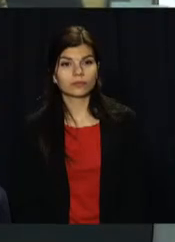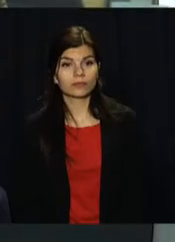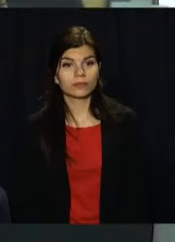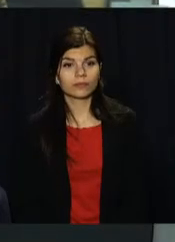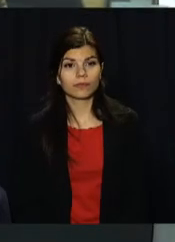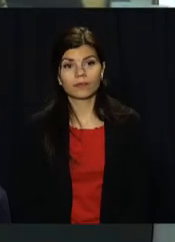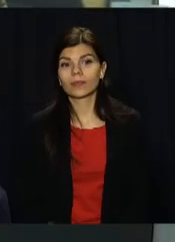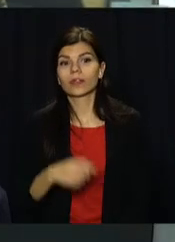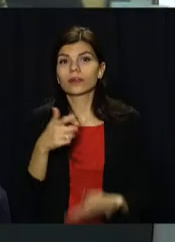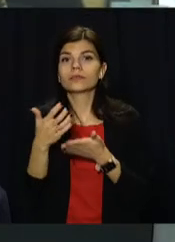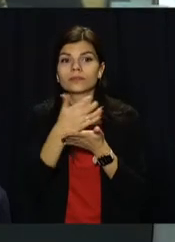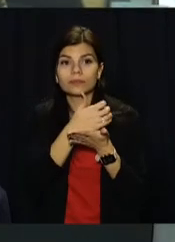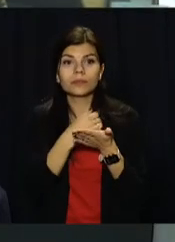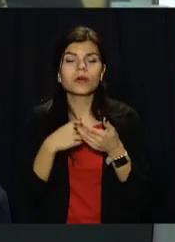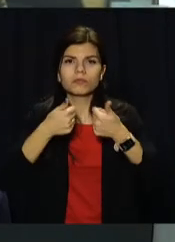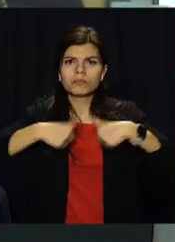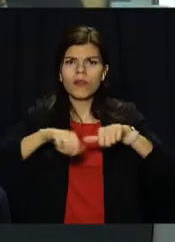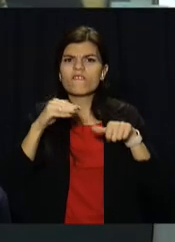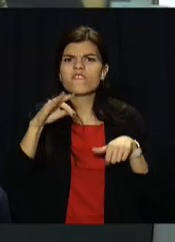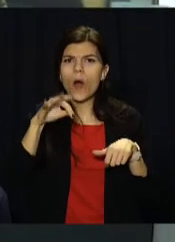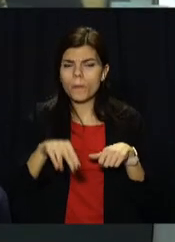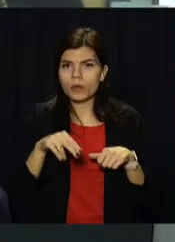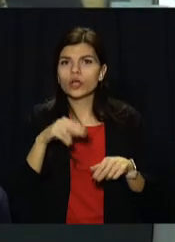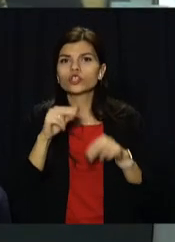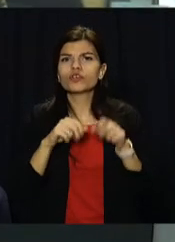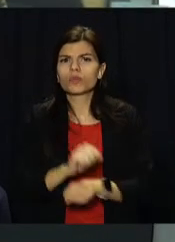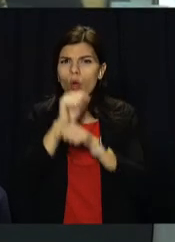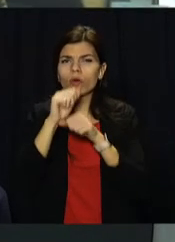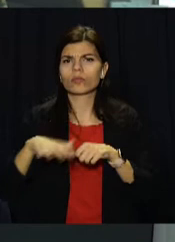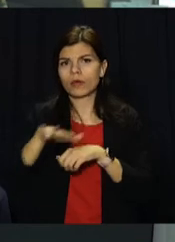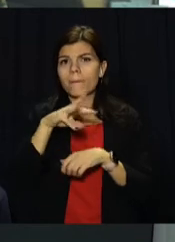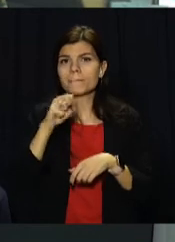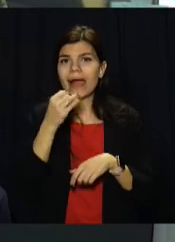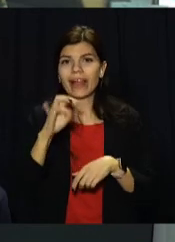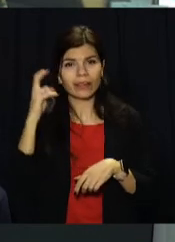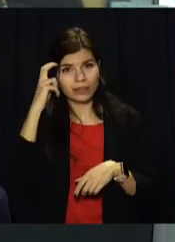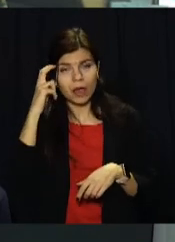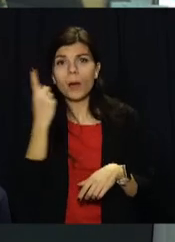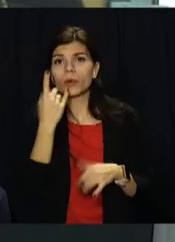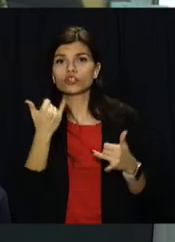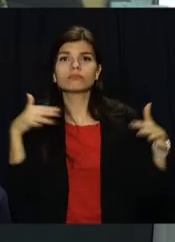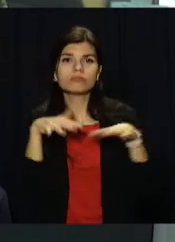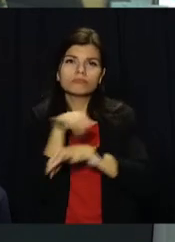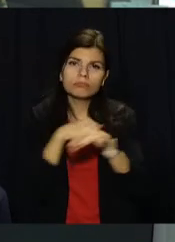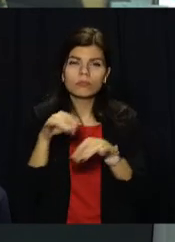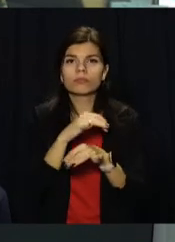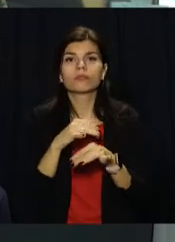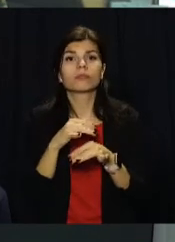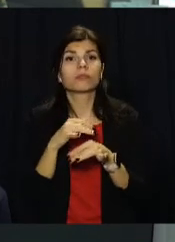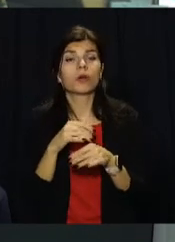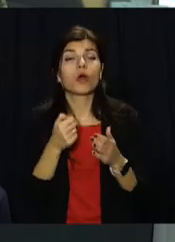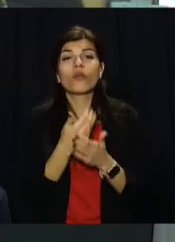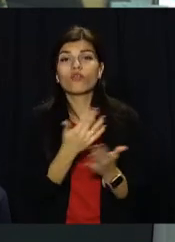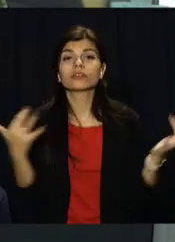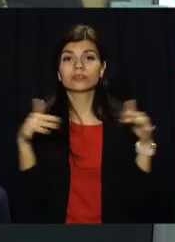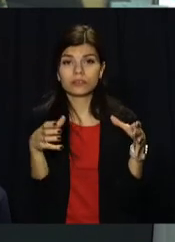Зеленський збирає координаційну раду ФОПів через протести на Майдані. Сьогодні відбудеться перше засідання дорадчого органу. До